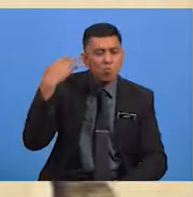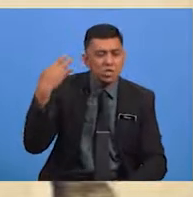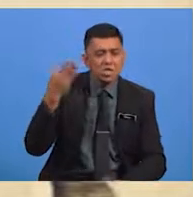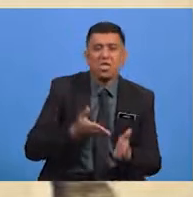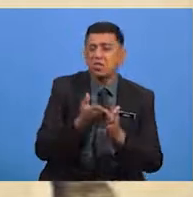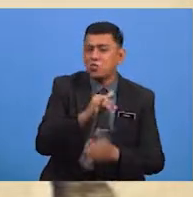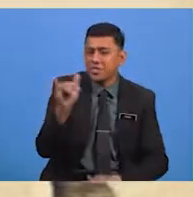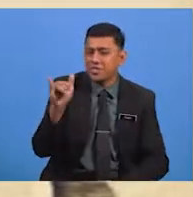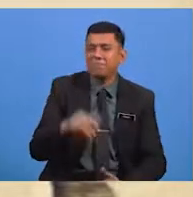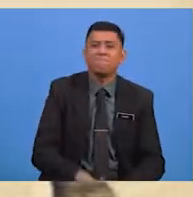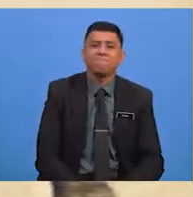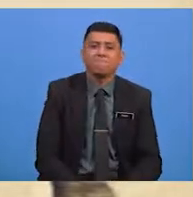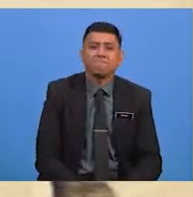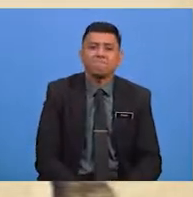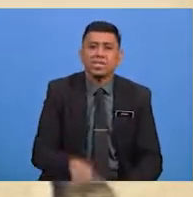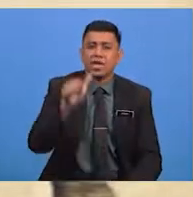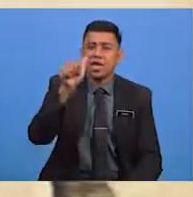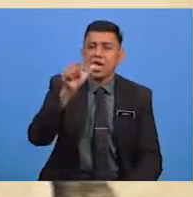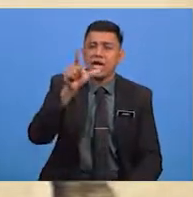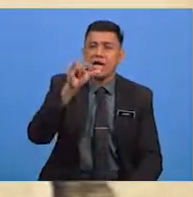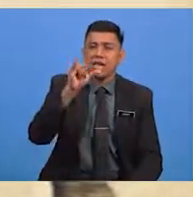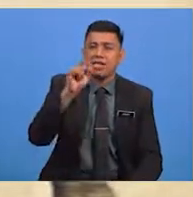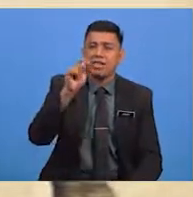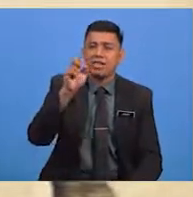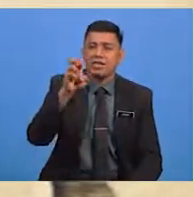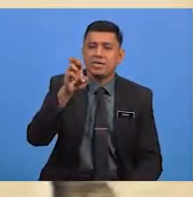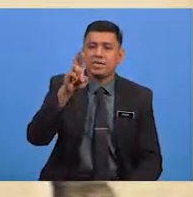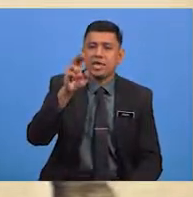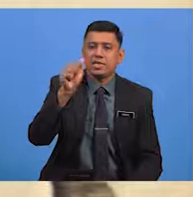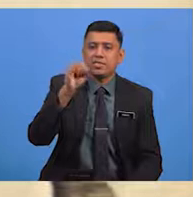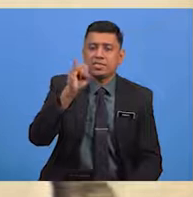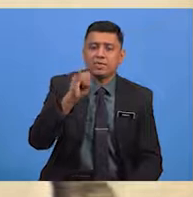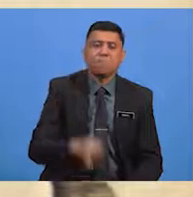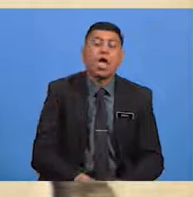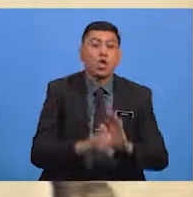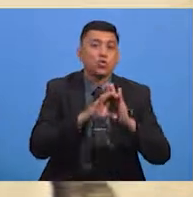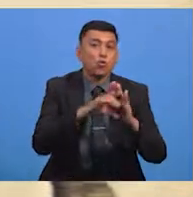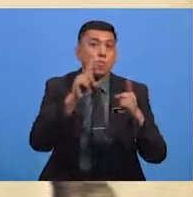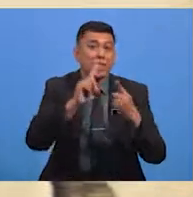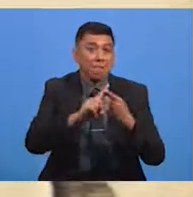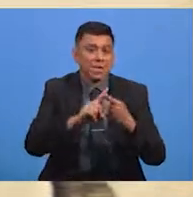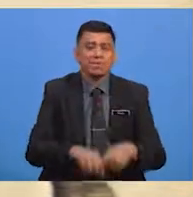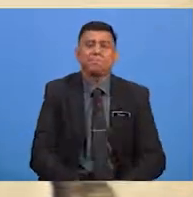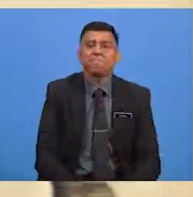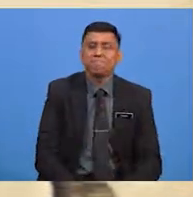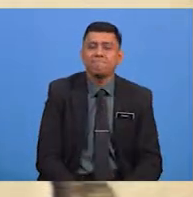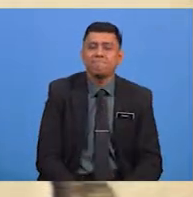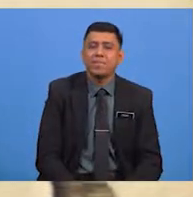Seterusnya Iaitu Aliterasi Perhatikan Contoh Pertama Ini